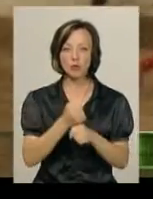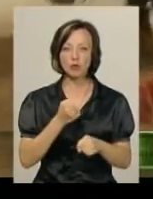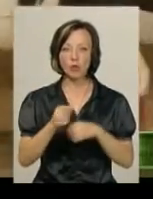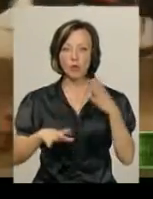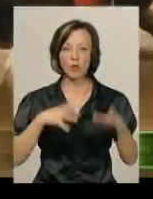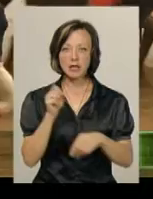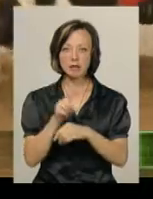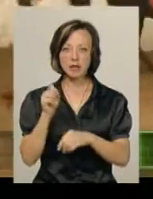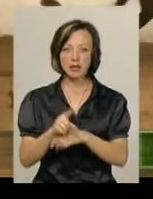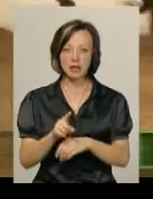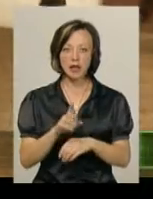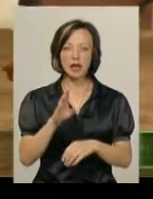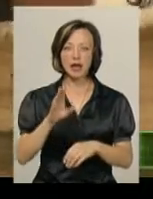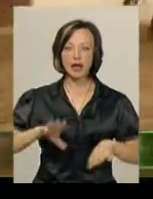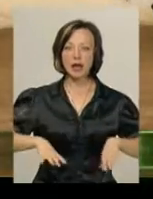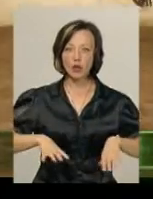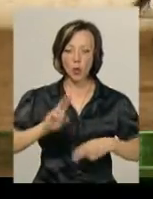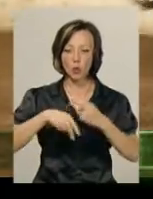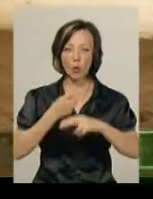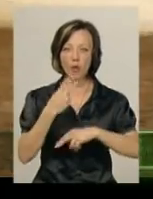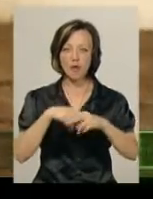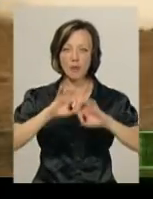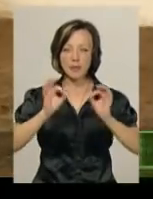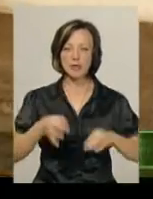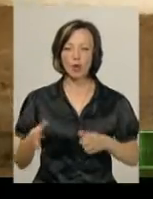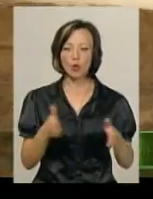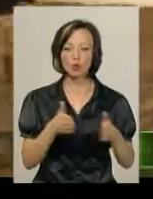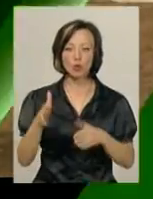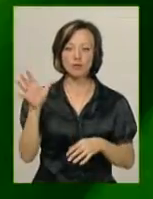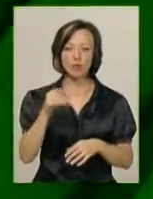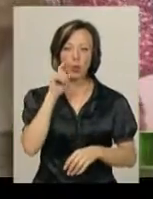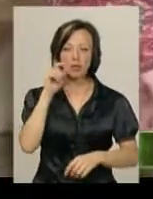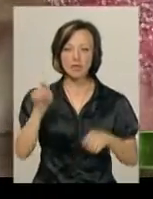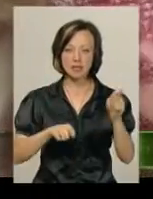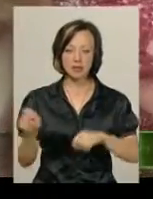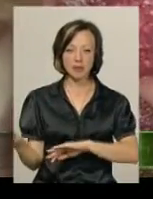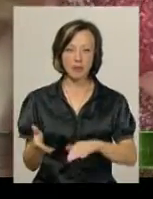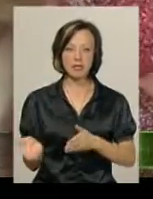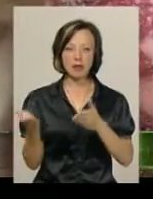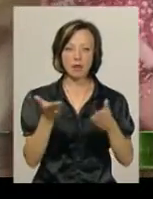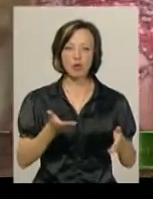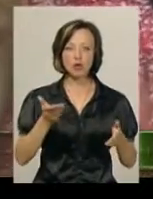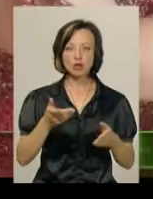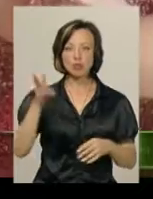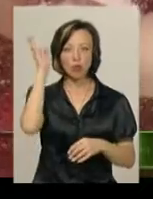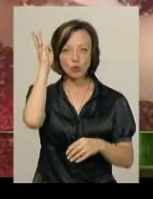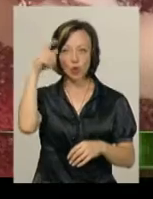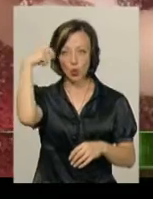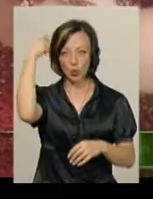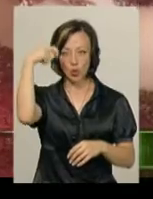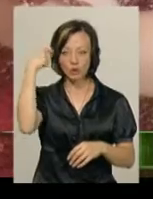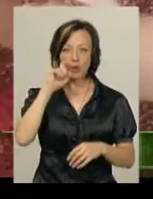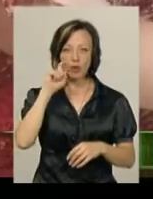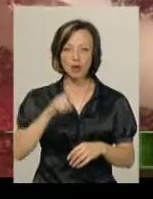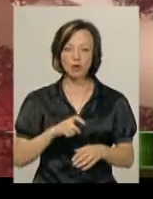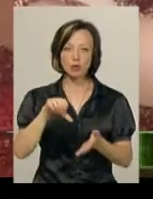дисципліни кінно-трюкового мистецтва. Вони готуються до щорічного всеукраїнського фестивалю. Запрошення з посольства Туреччині в Україні взяти участь у